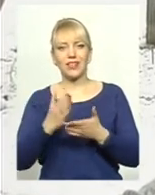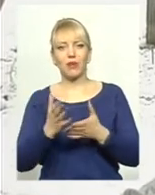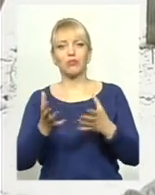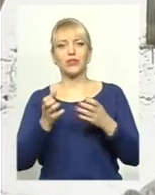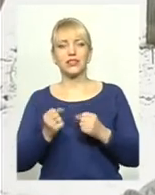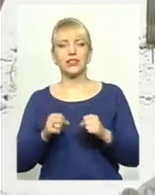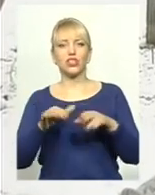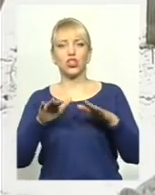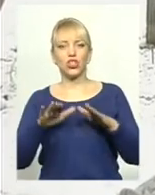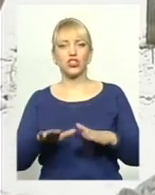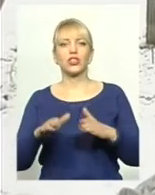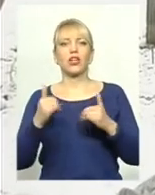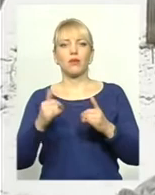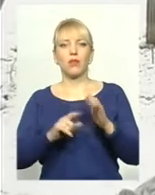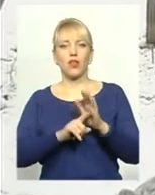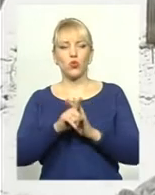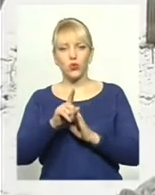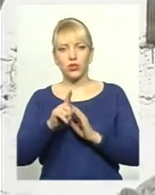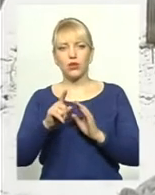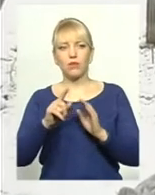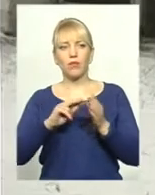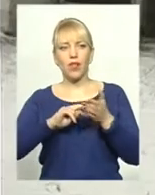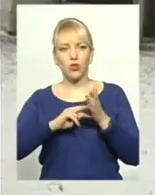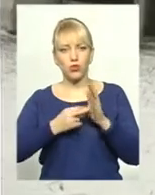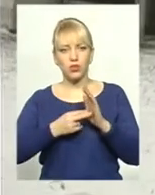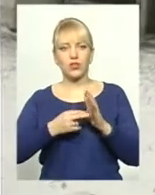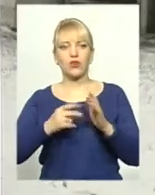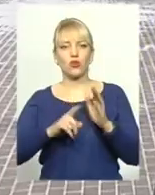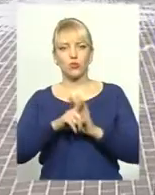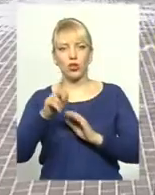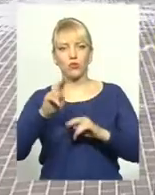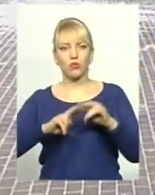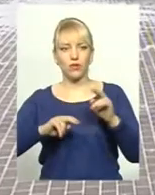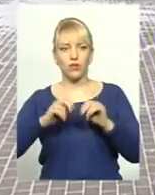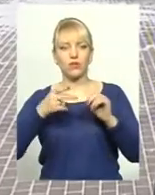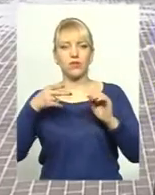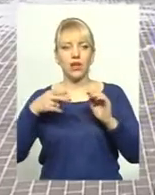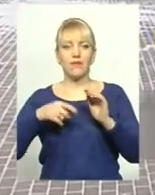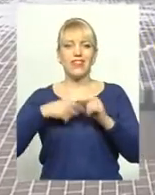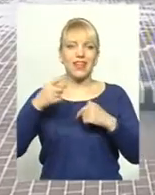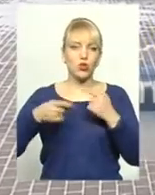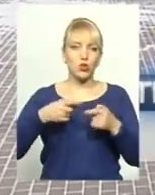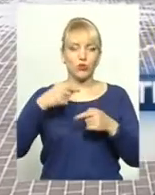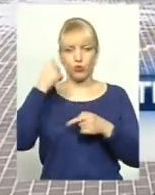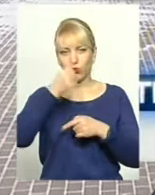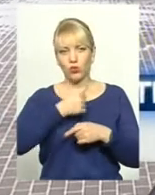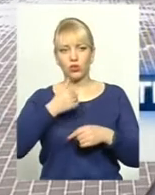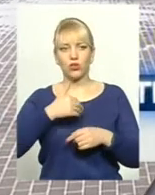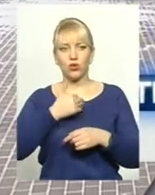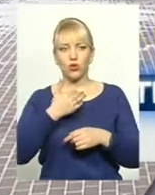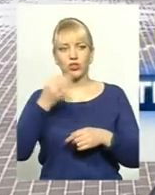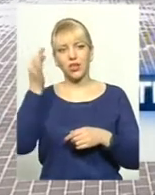планується розпочати будівництво, наскільки я знаю, в наступному році. Хочеться нагадати людям